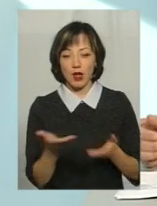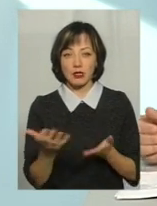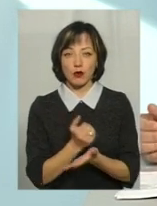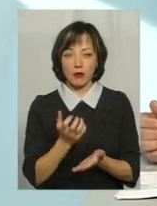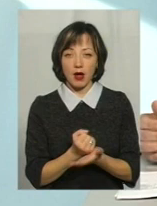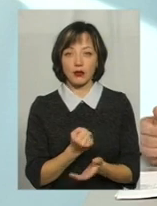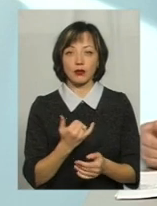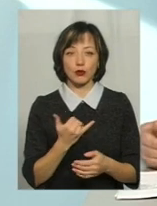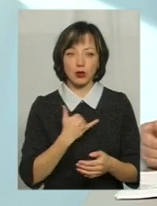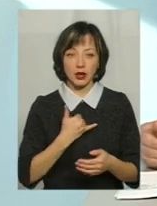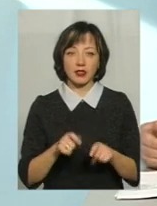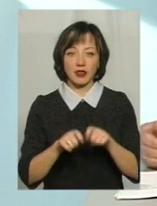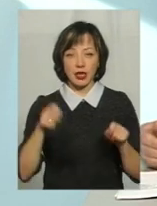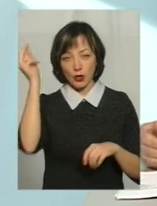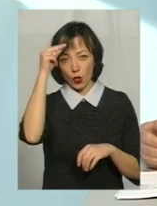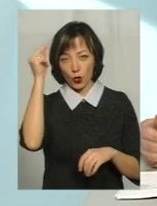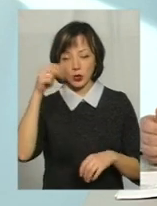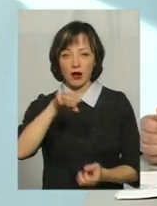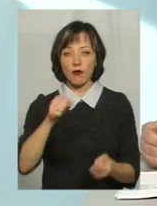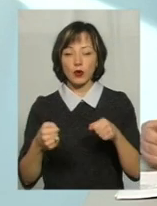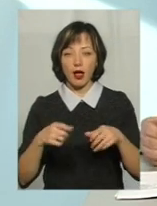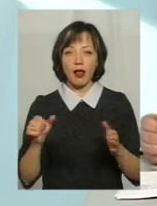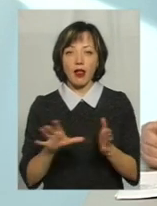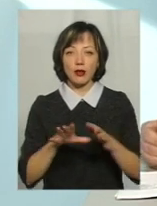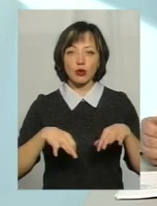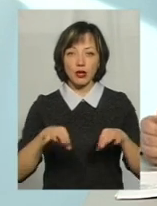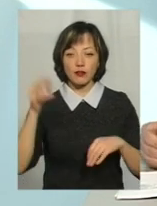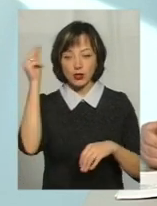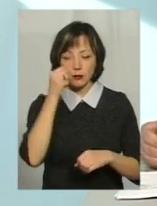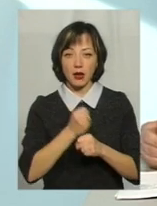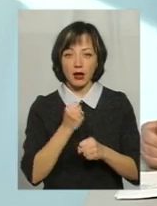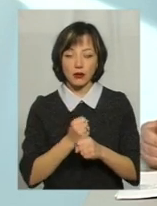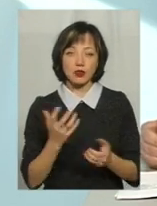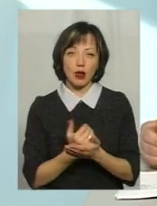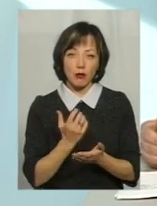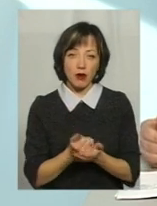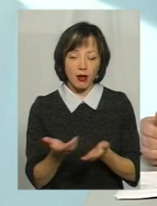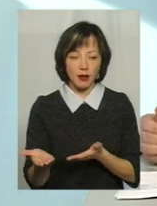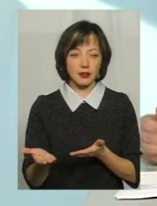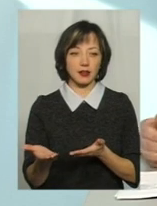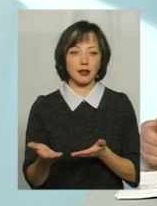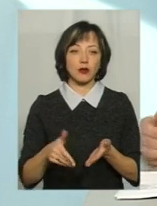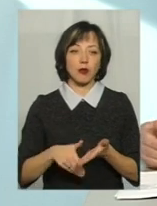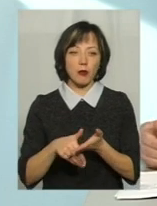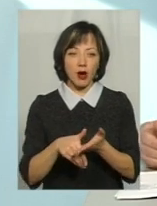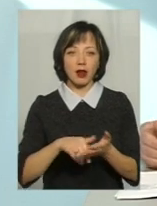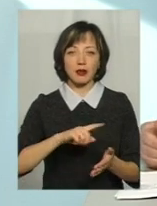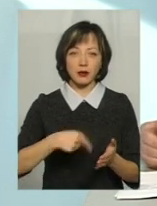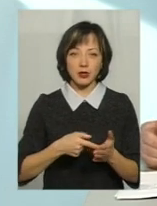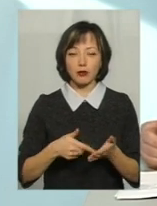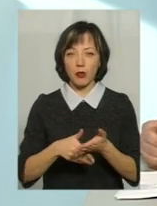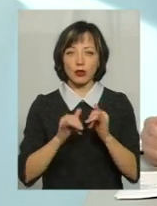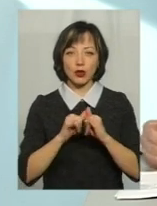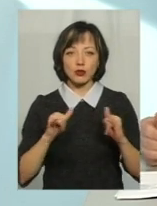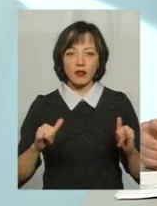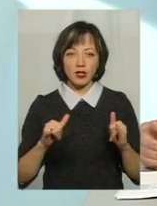заробляти. У нас відкриті курси водіїв в електротрансі. Вчіться, працюйте, заробляйте, допомагайте місту, допомагайте